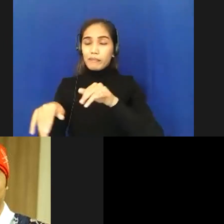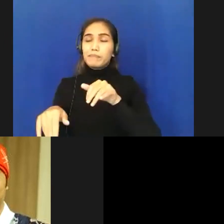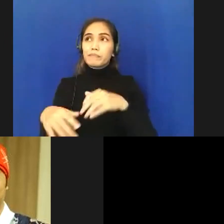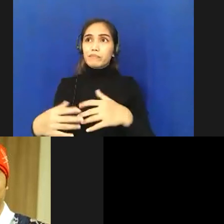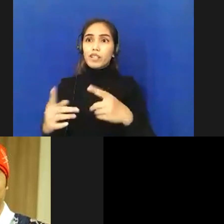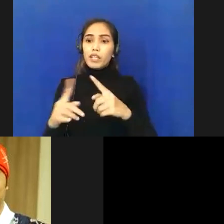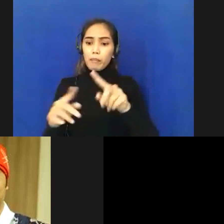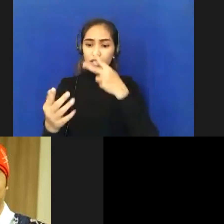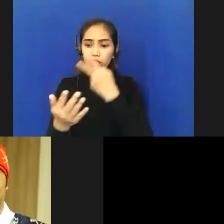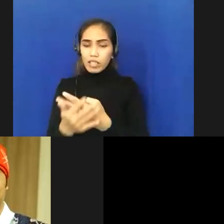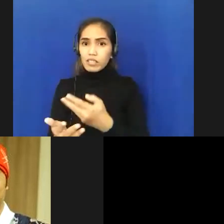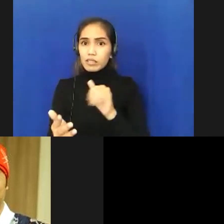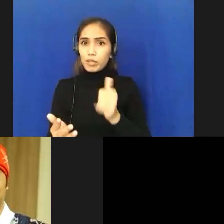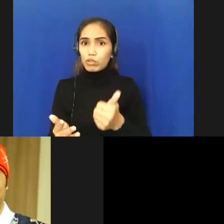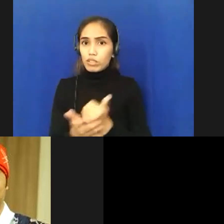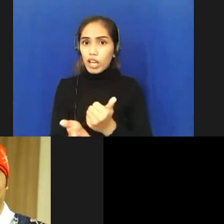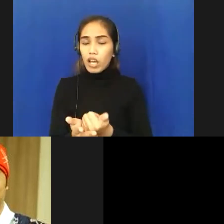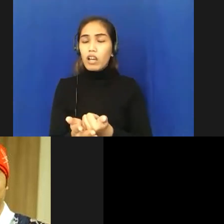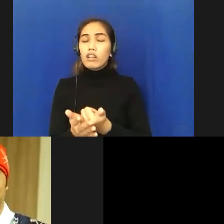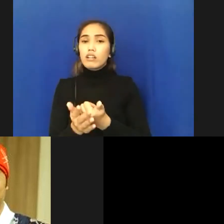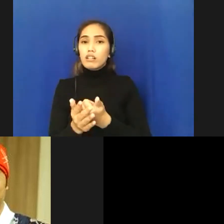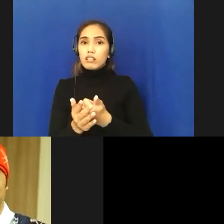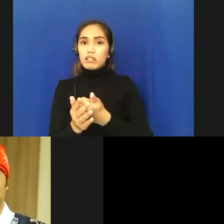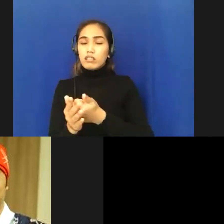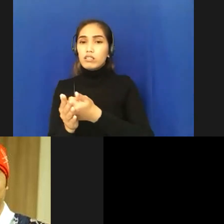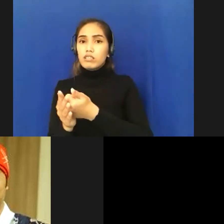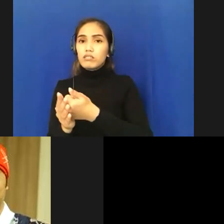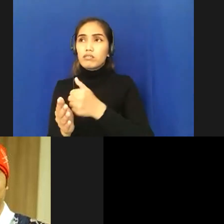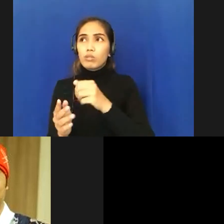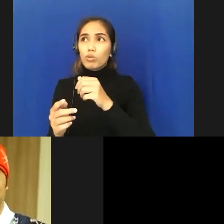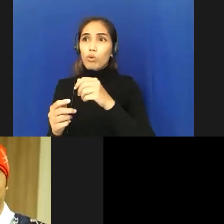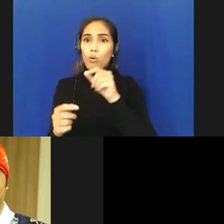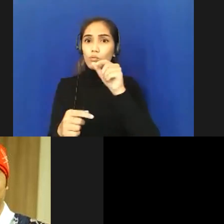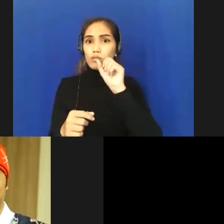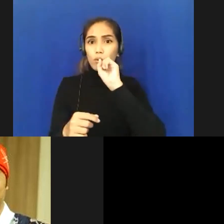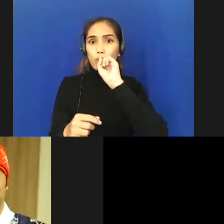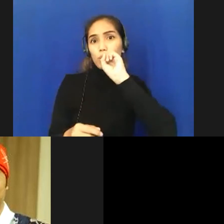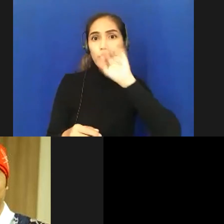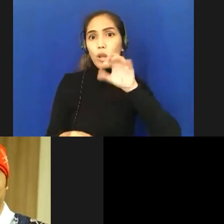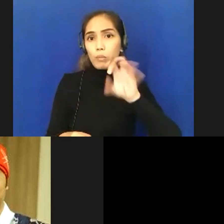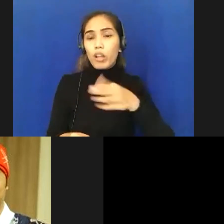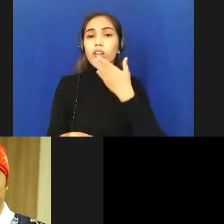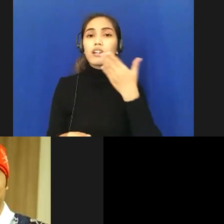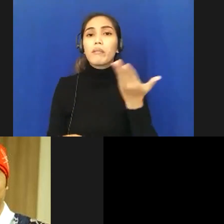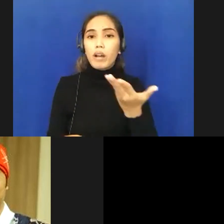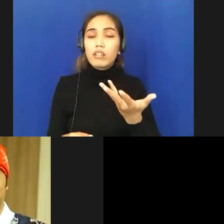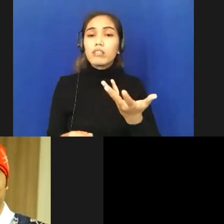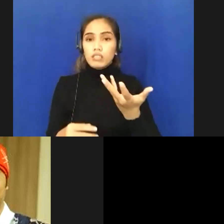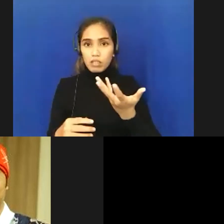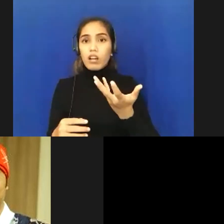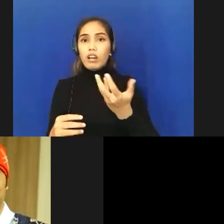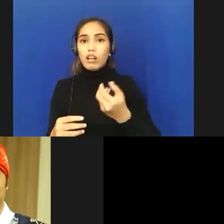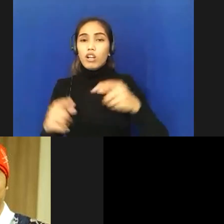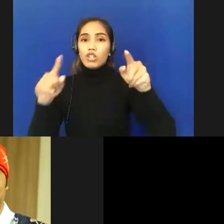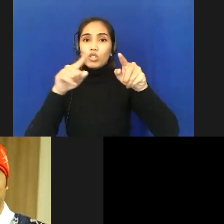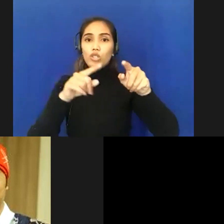secara normatif ini mudah sekali kita ungkapkan baik melalui instruksi surat edaran dan lain-lain itu begitu